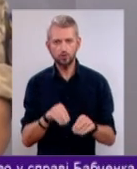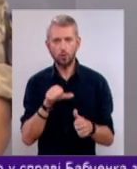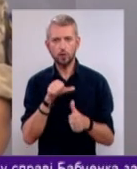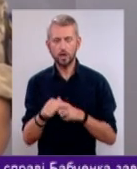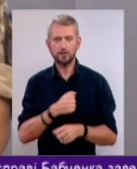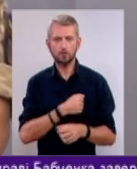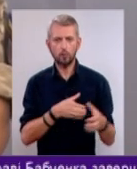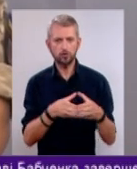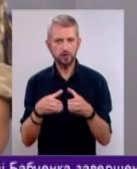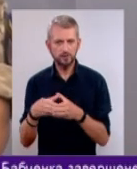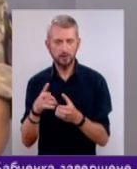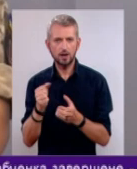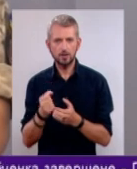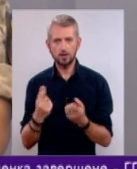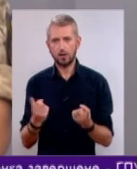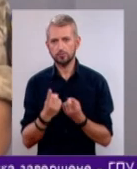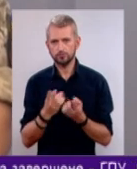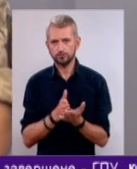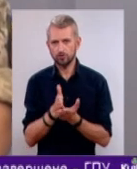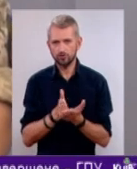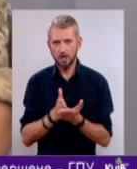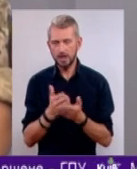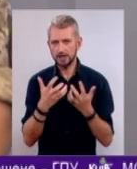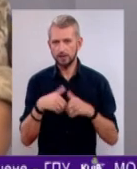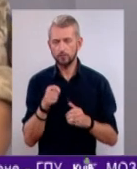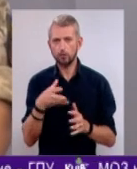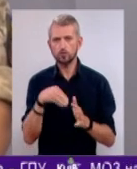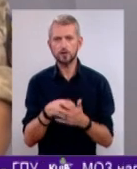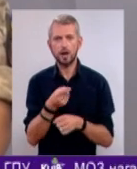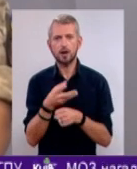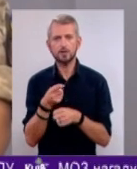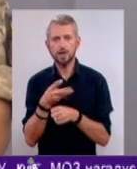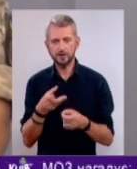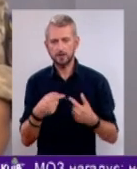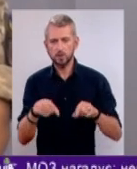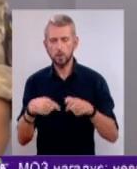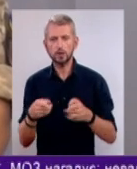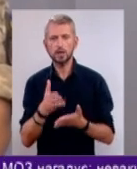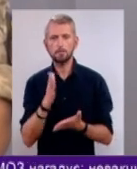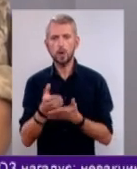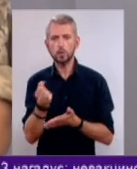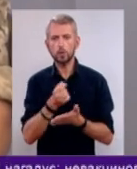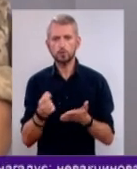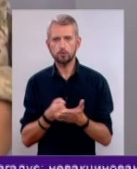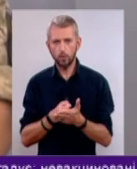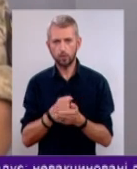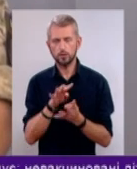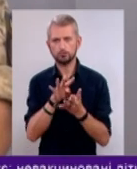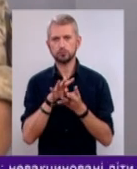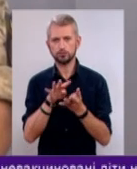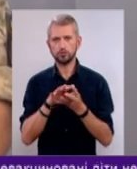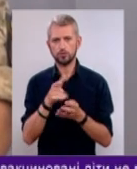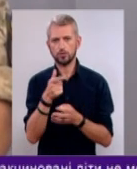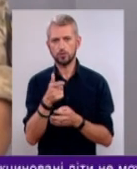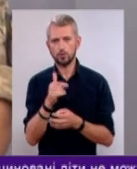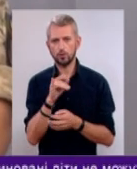військові частини на штатній техніці, у тому числі артилерійські підрозділи, які мають на озброєнні реактивні системи залпового